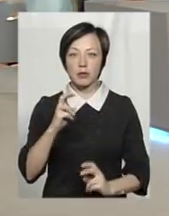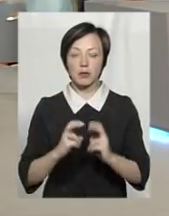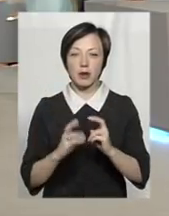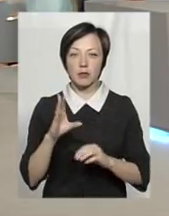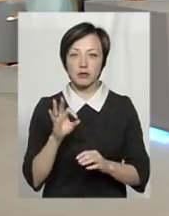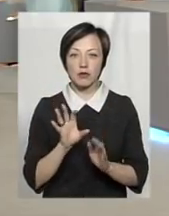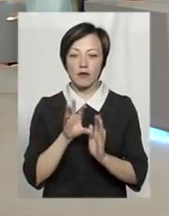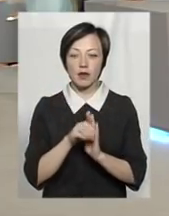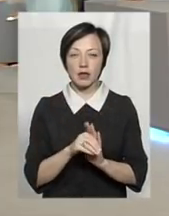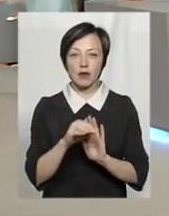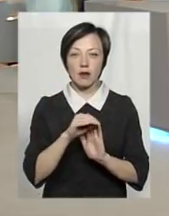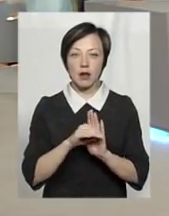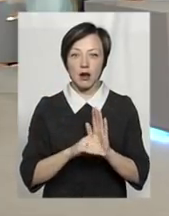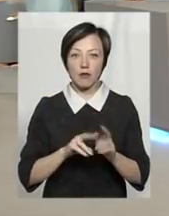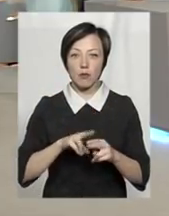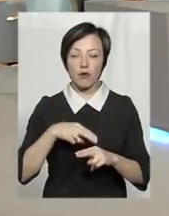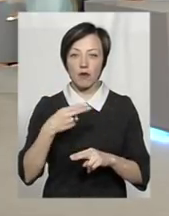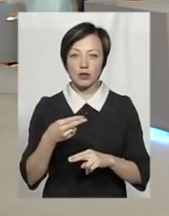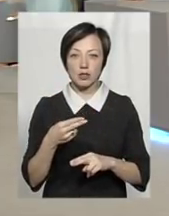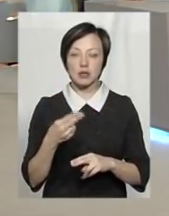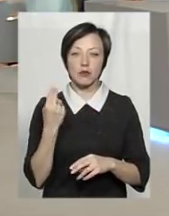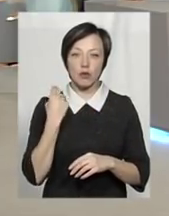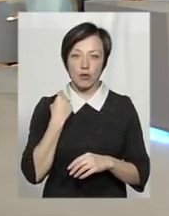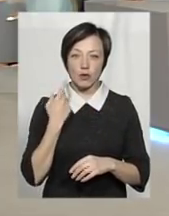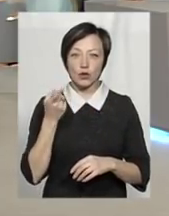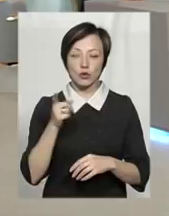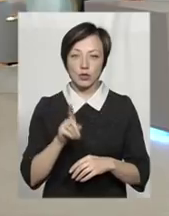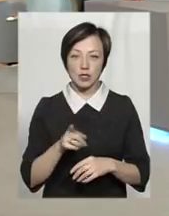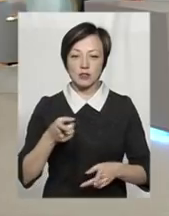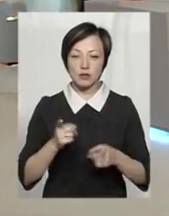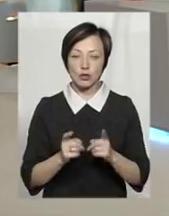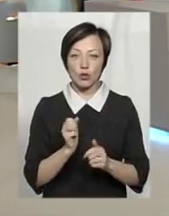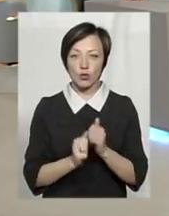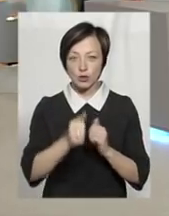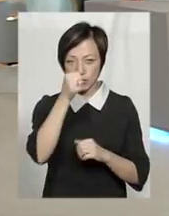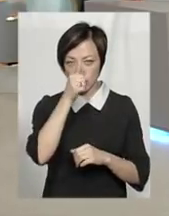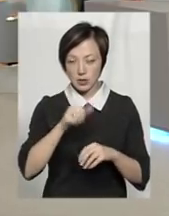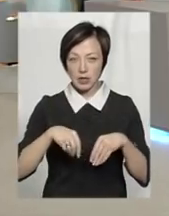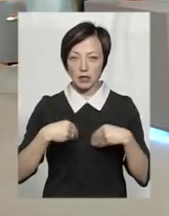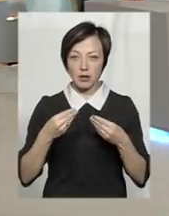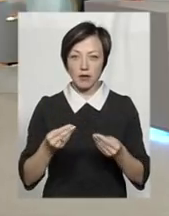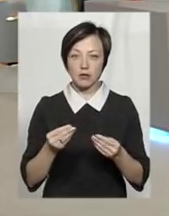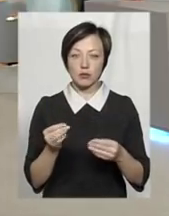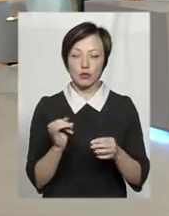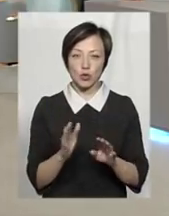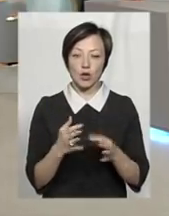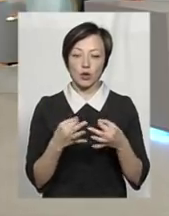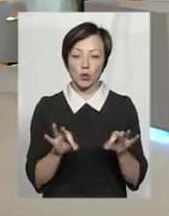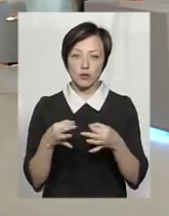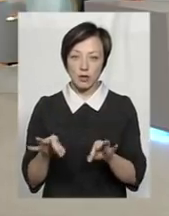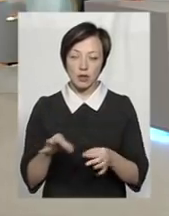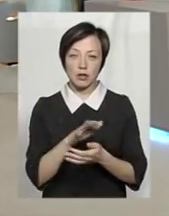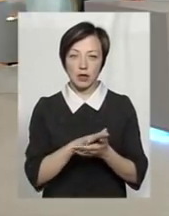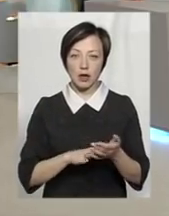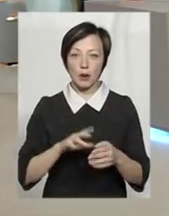війде в графік погашення заборгованості, тоді, звичайно, йому кожний місяць будуть надаватися номінації, тоді вже буде